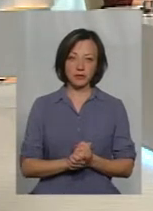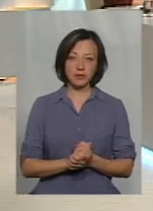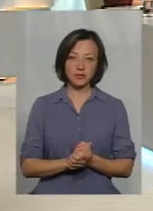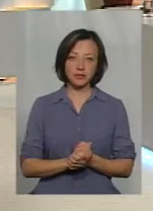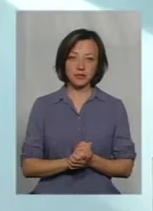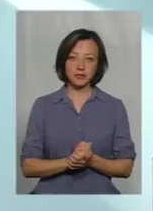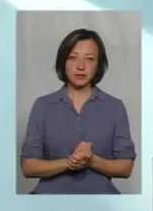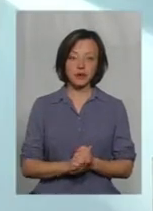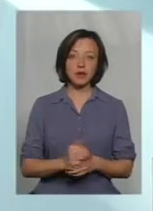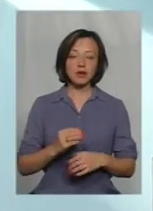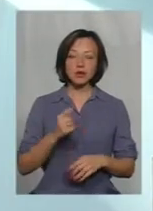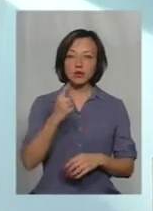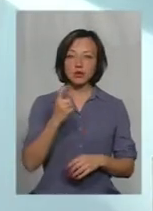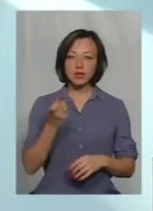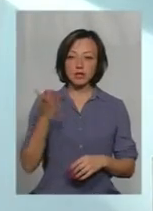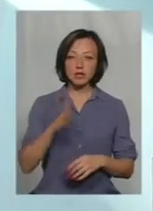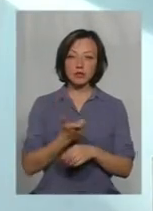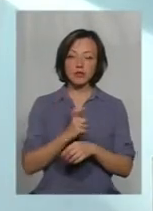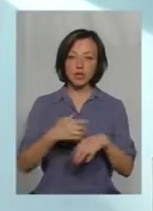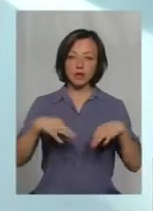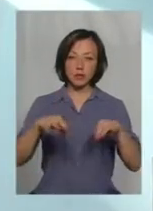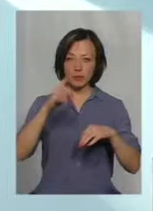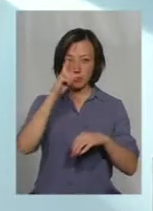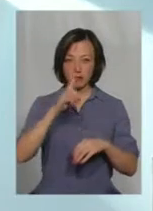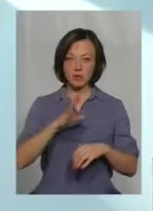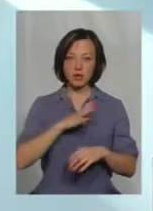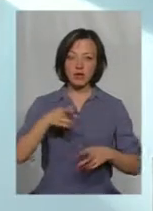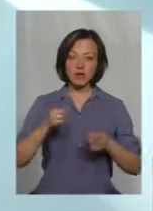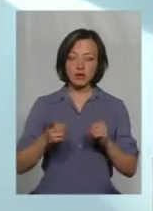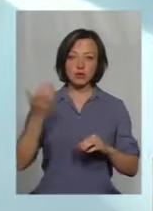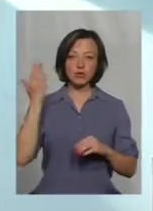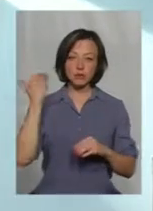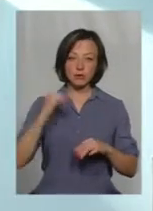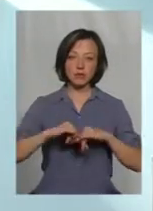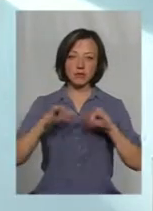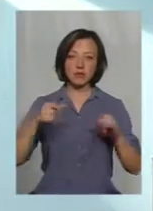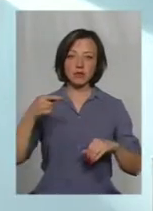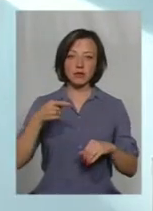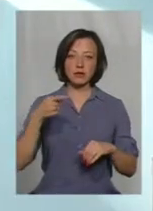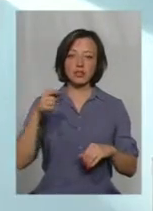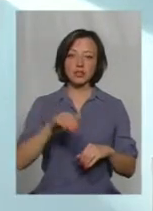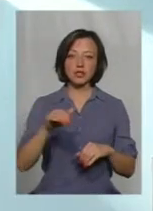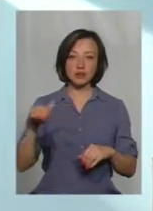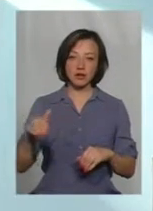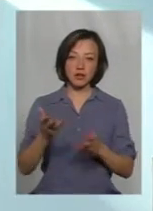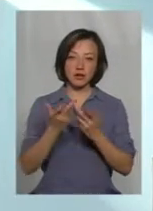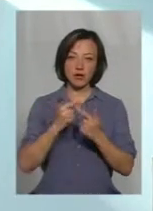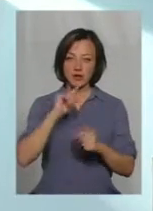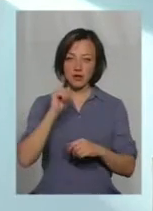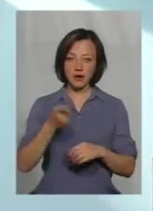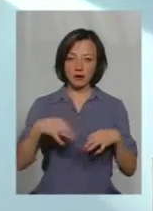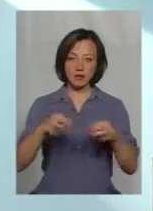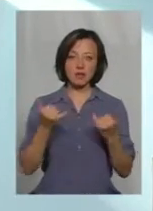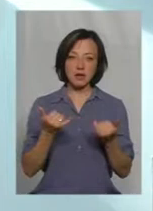Тобто, до 100 і більше автомобілів в місяць приходили. Вони дійсно тоді в тисячах рахувалися з рік автомобілі.